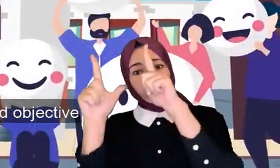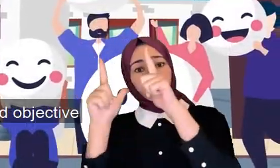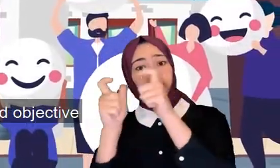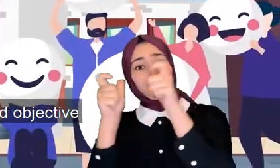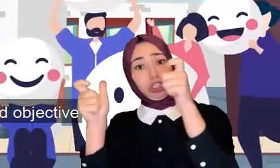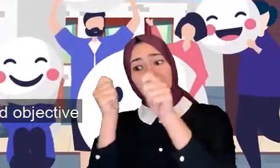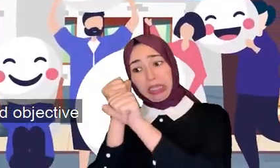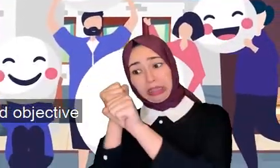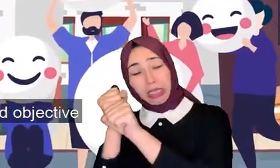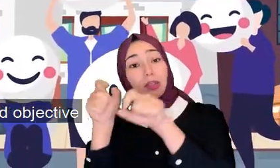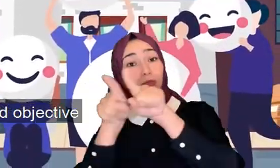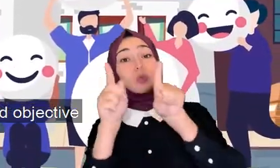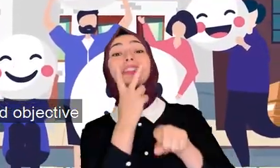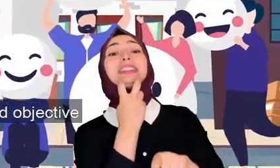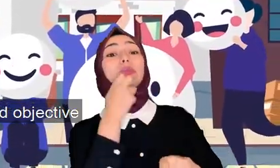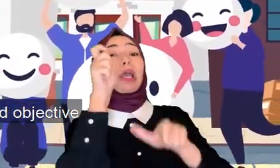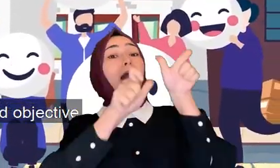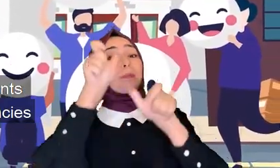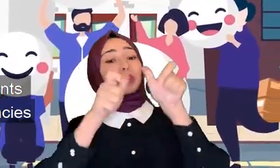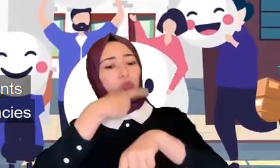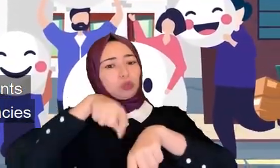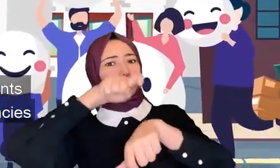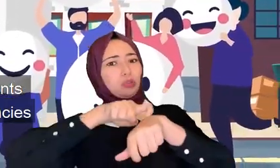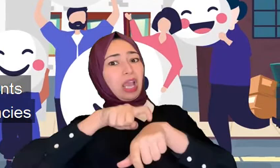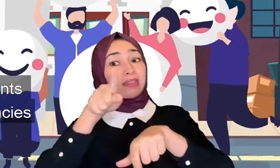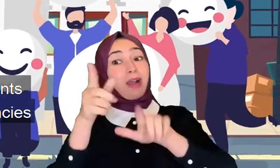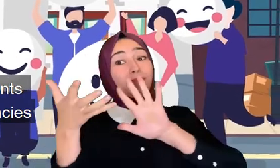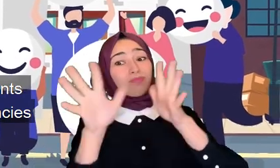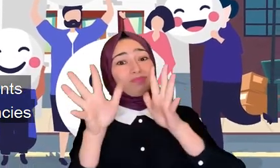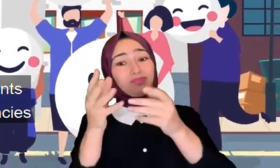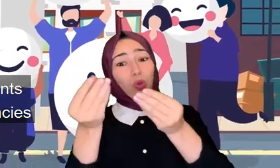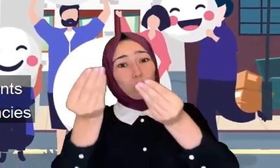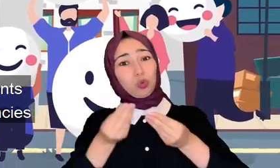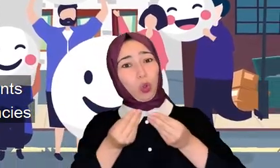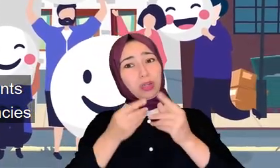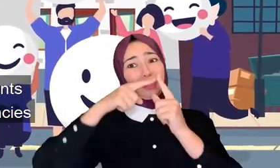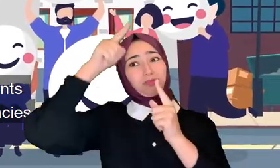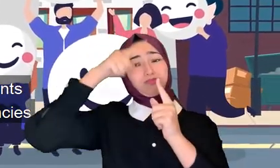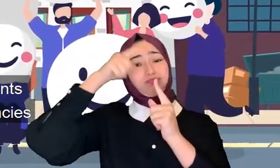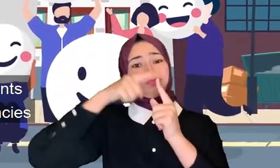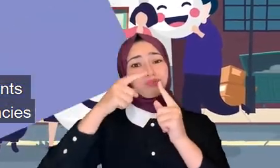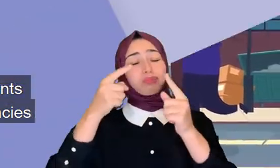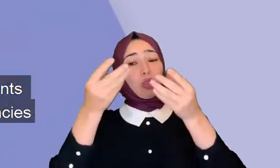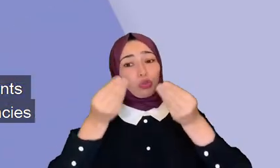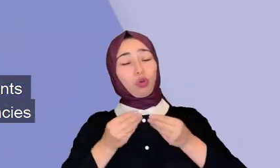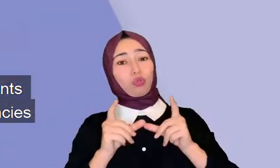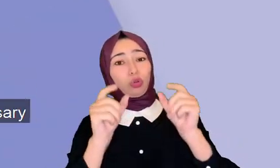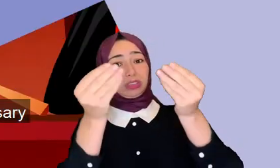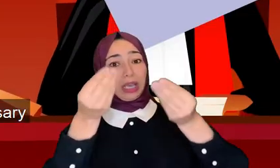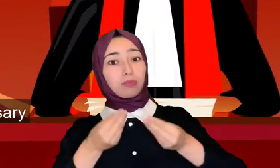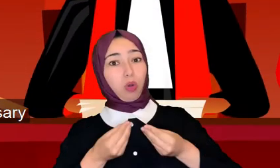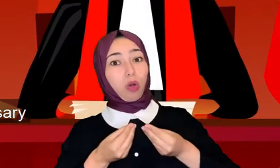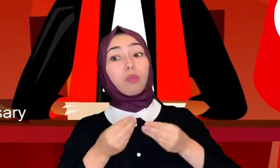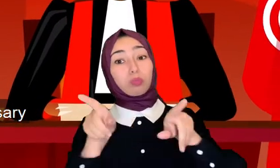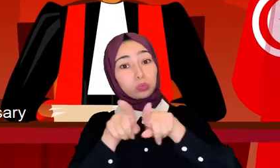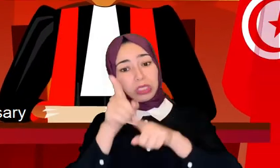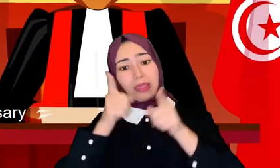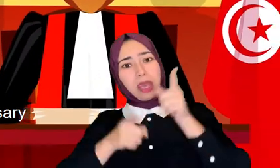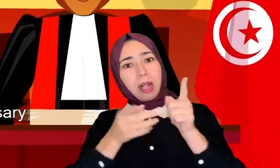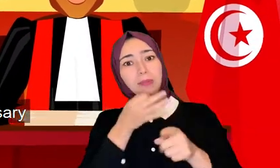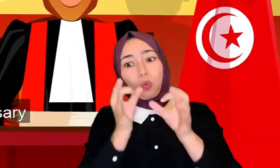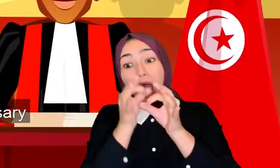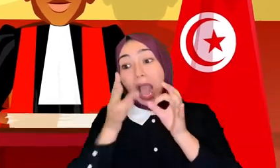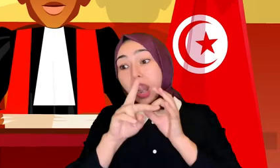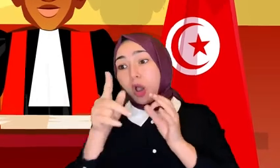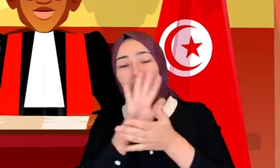يمكن من تحقيق الهدف المطلوب اللي هو حماية صحة المتساكنين من الخطر الممكن للترددات اللاسلكية وقالت زادة اللي